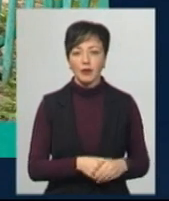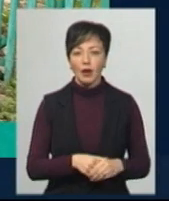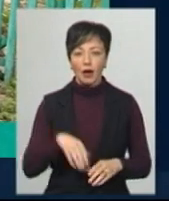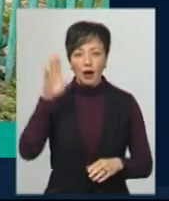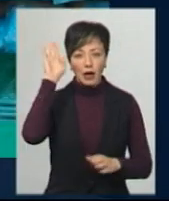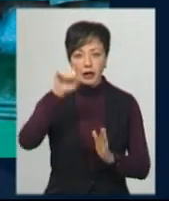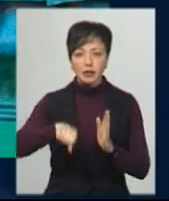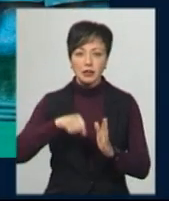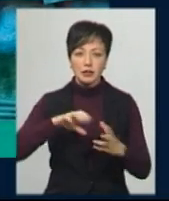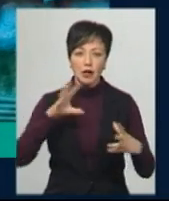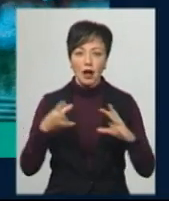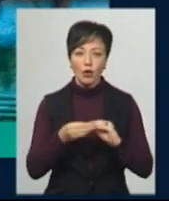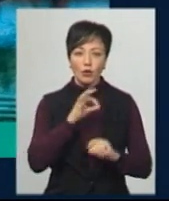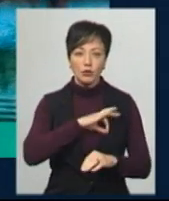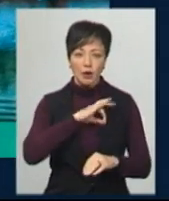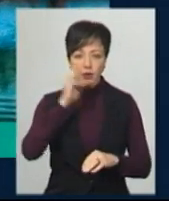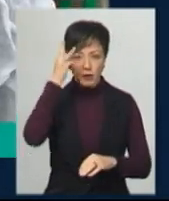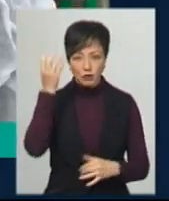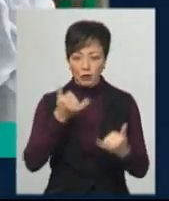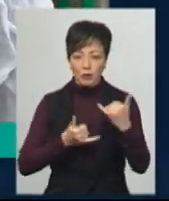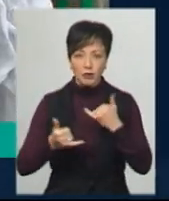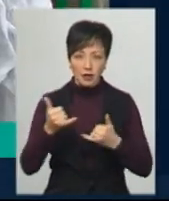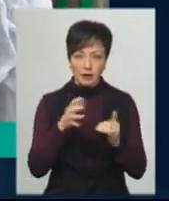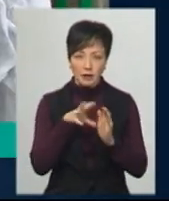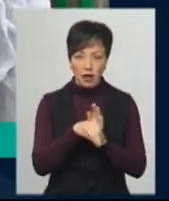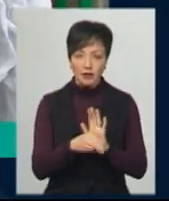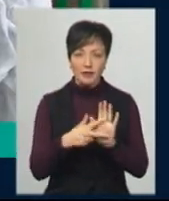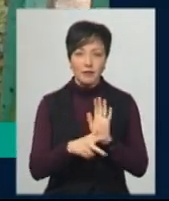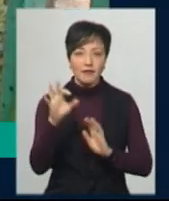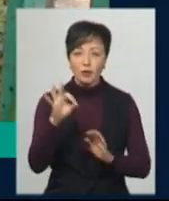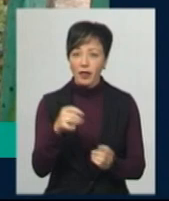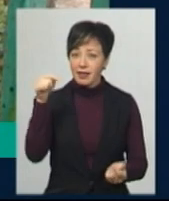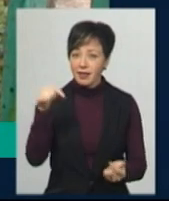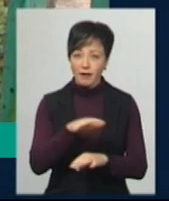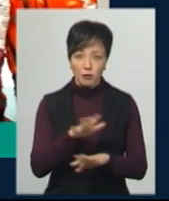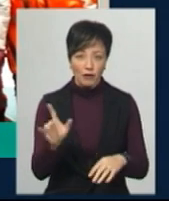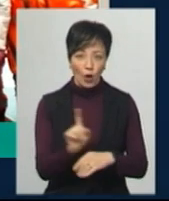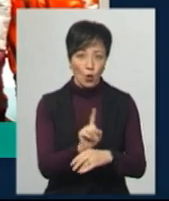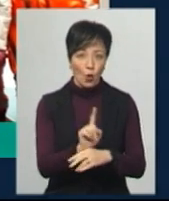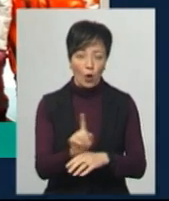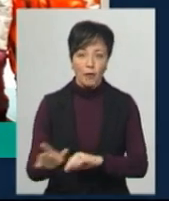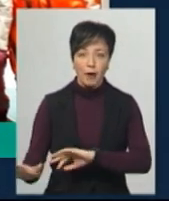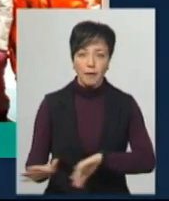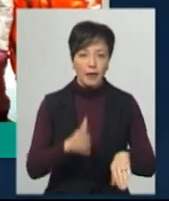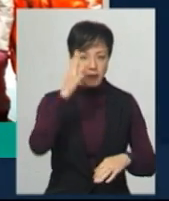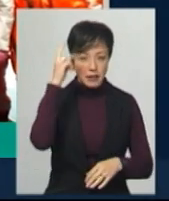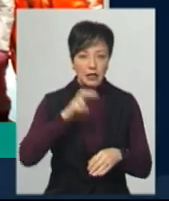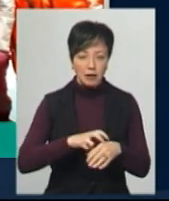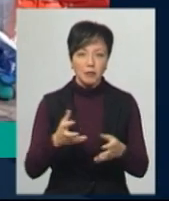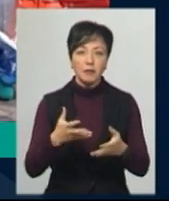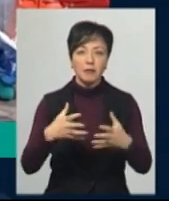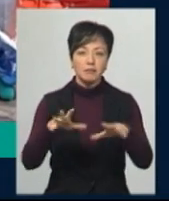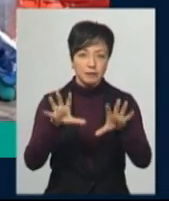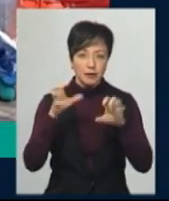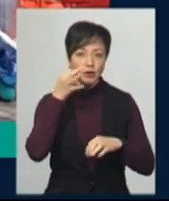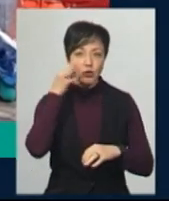загального користування Хмельниччини по мікрохімічному складу на 80% не відповідають нормам. Хмельницький лікар переймав досвід